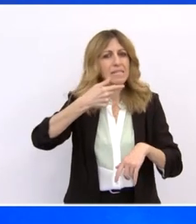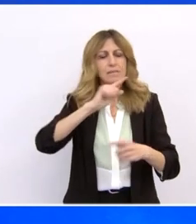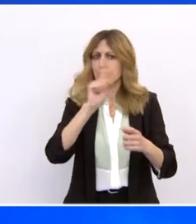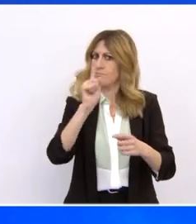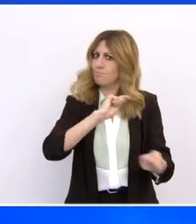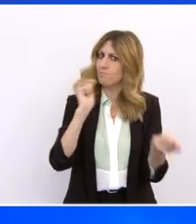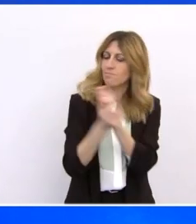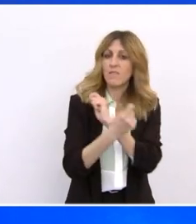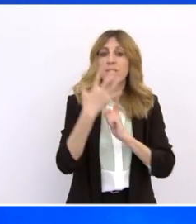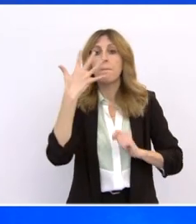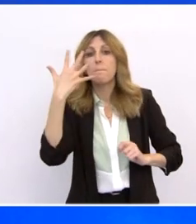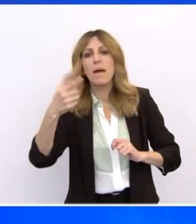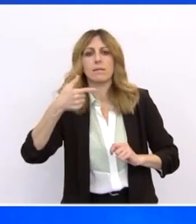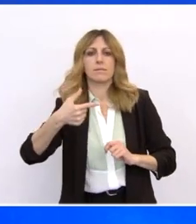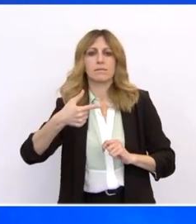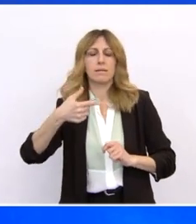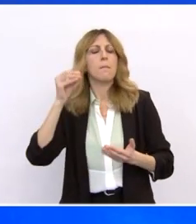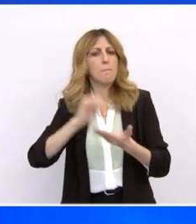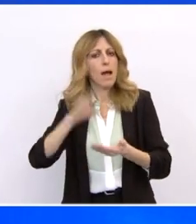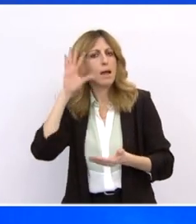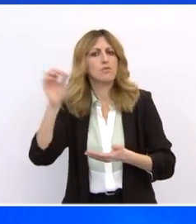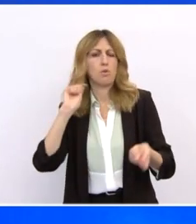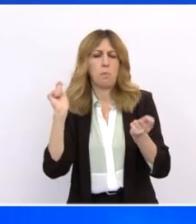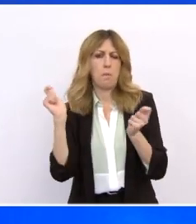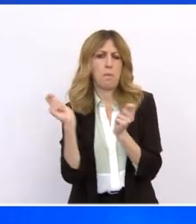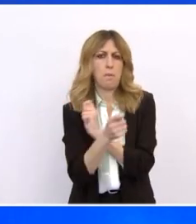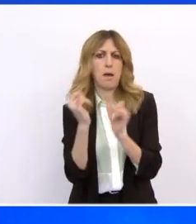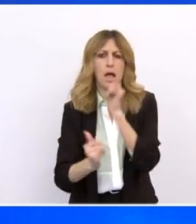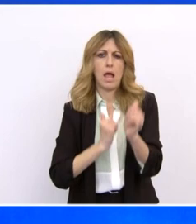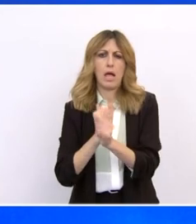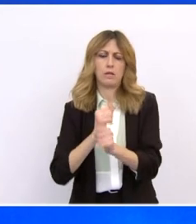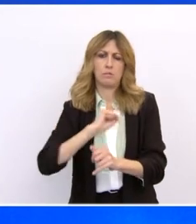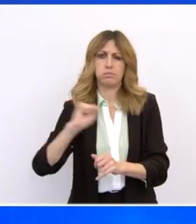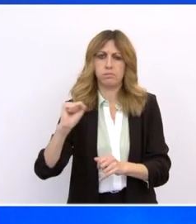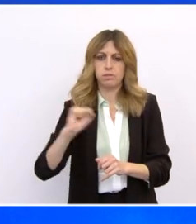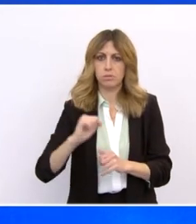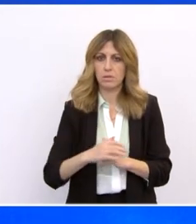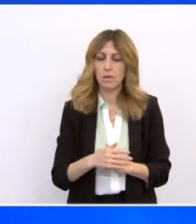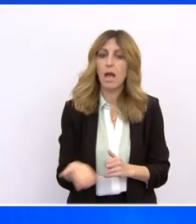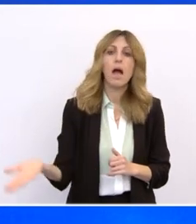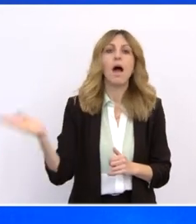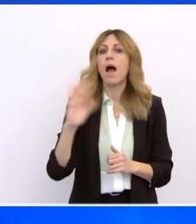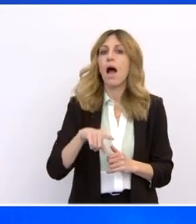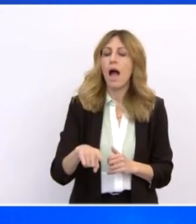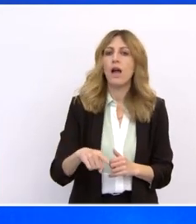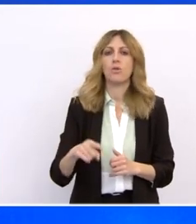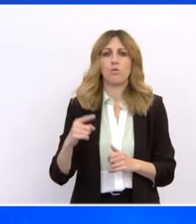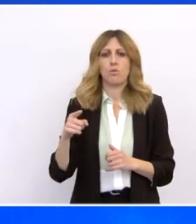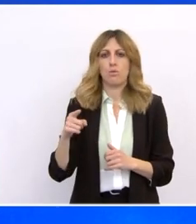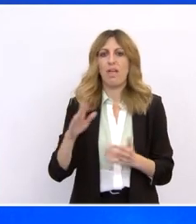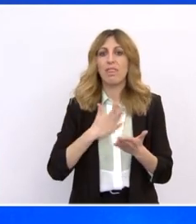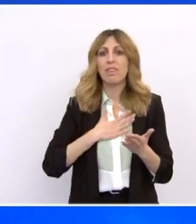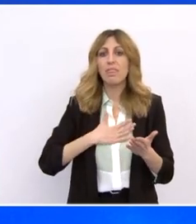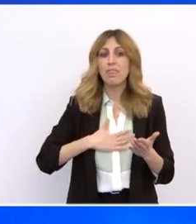αύριο η ηλεκτροκίνηση. Σύνδεση της υπηρετικής χώρας με σύγχρονα υποθαλάσσια καλώδια οπτικών ενών με τα